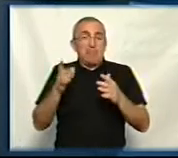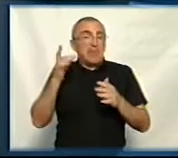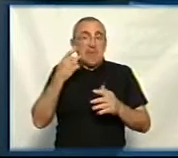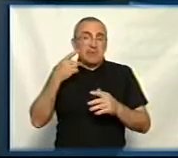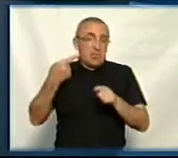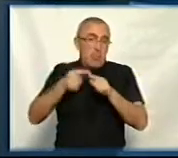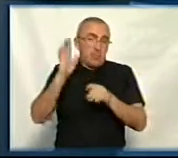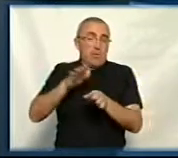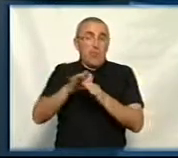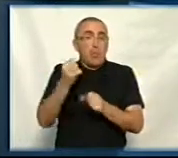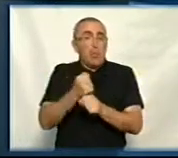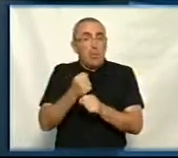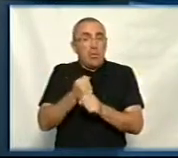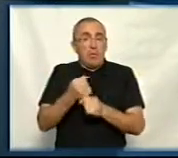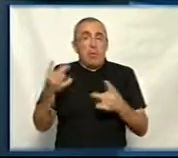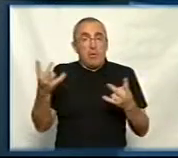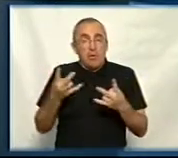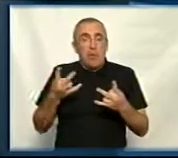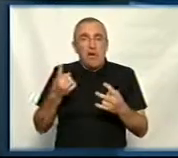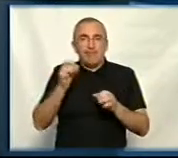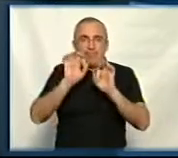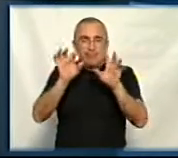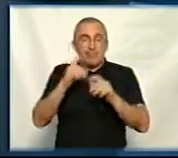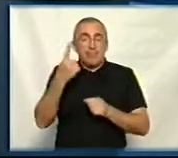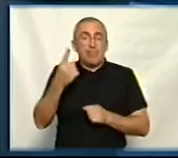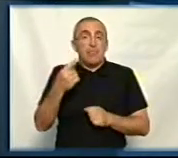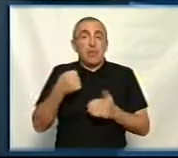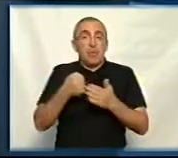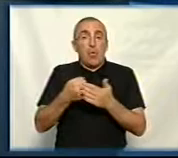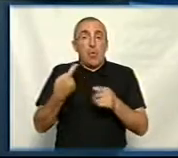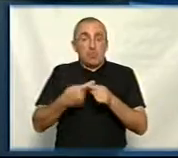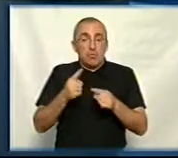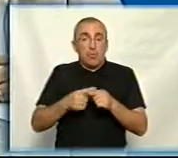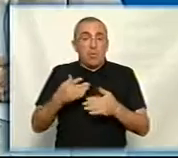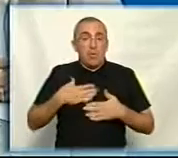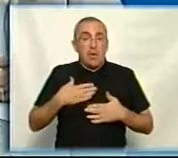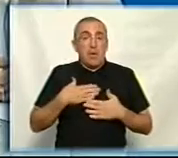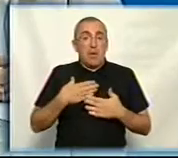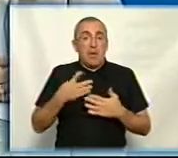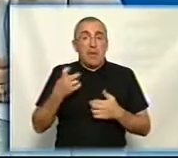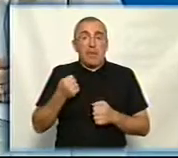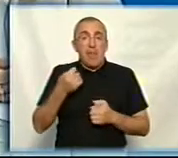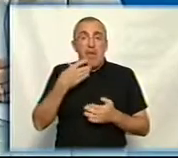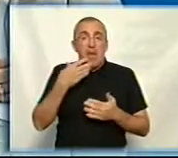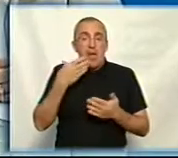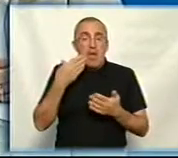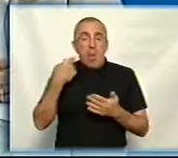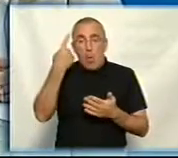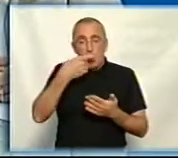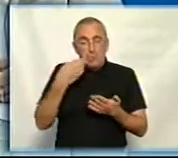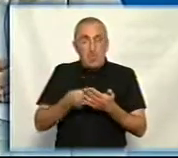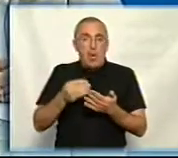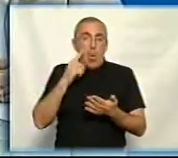виконувати роботу. Тож, можна одну репліку. Тут, дивіться, щодо цього, це в нас виходить не особистость, оцінка.